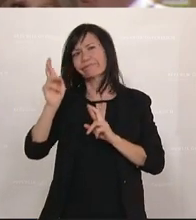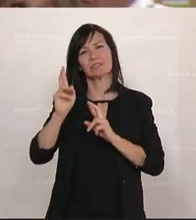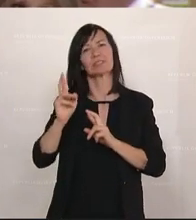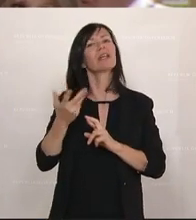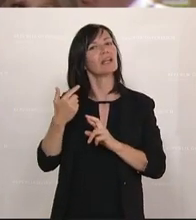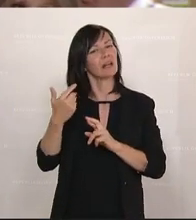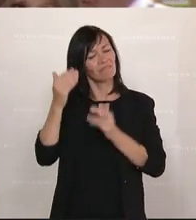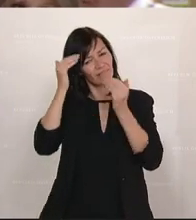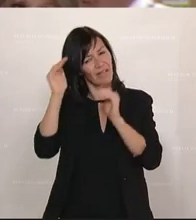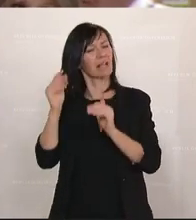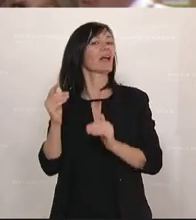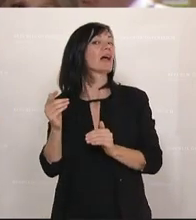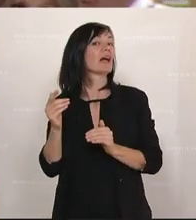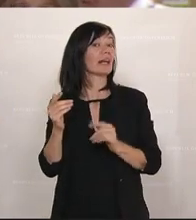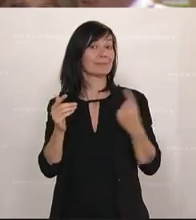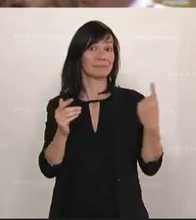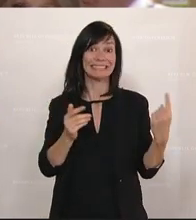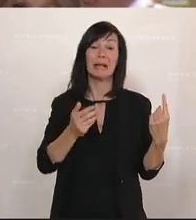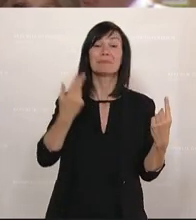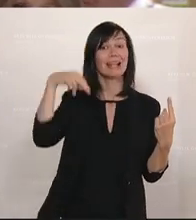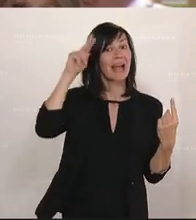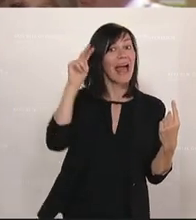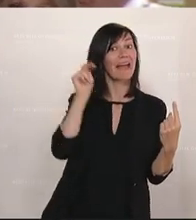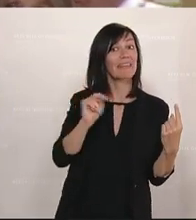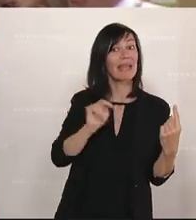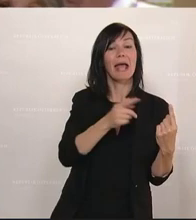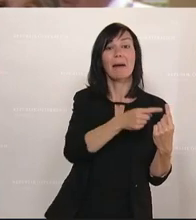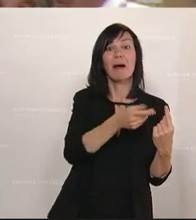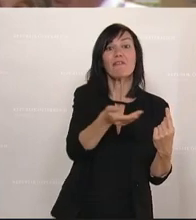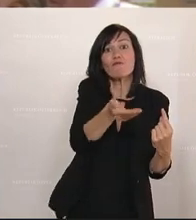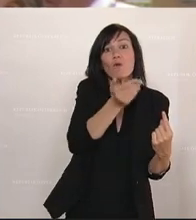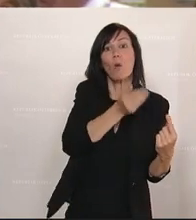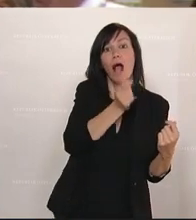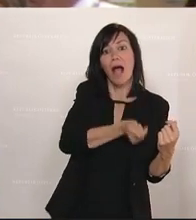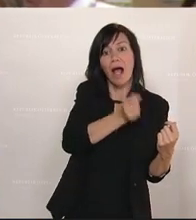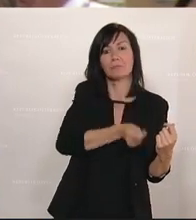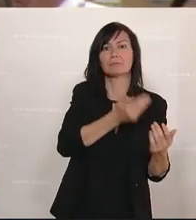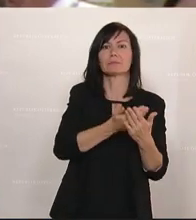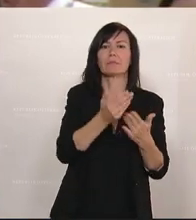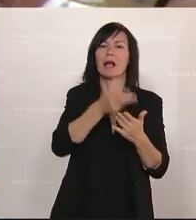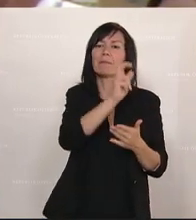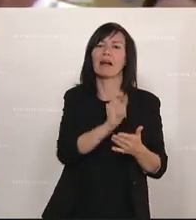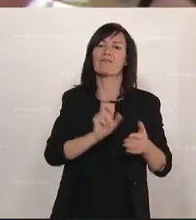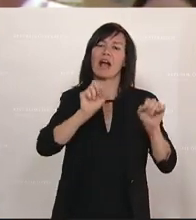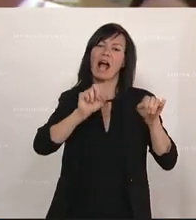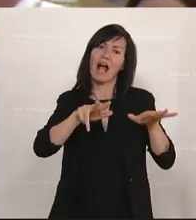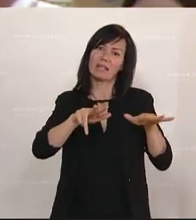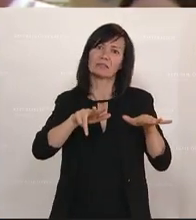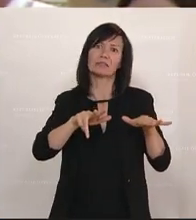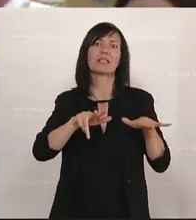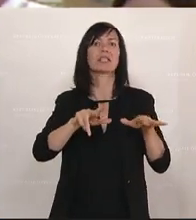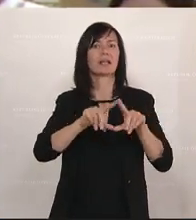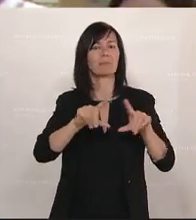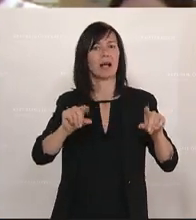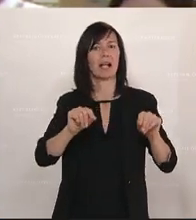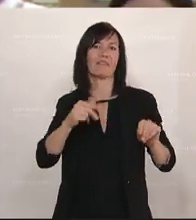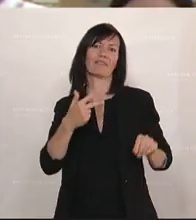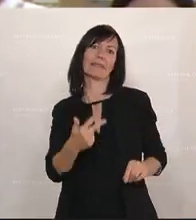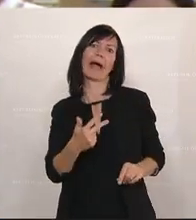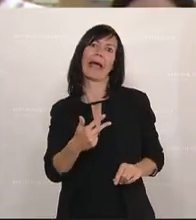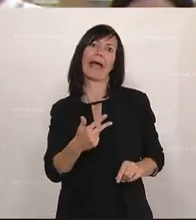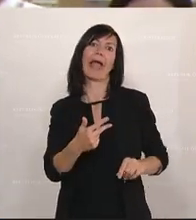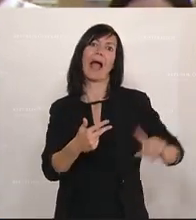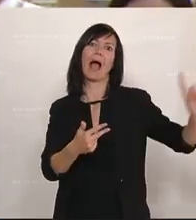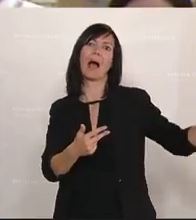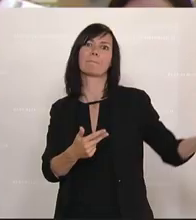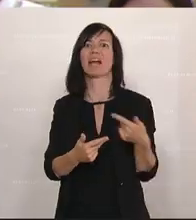größeres Trauerspiel. Ich beantrage daher nach § 18 Absatz 3 Geschäftsordnung die Herbeischaffung